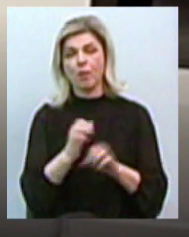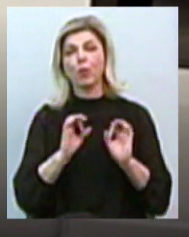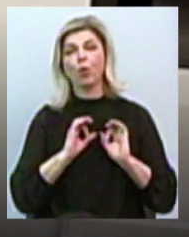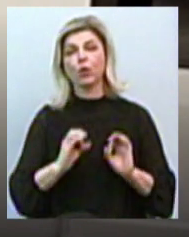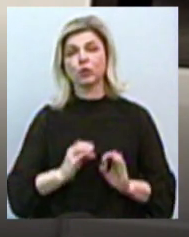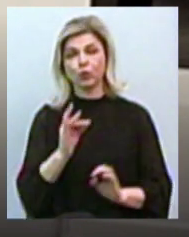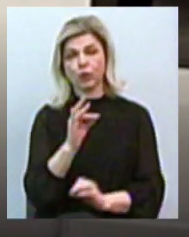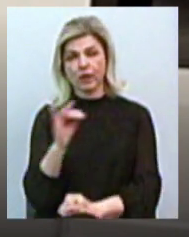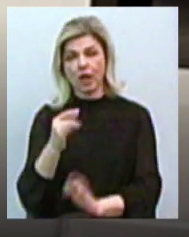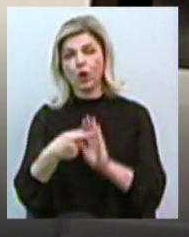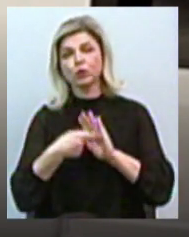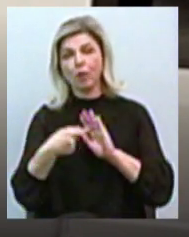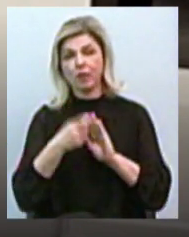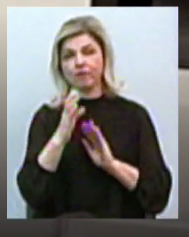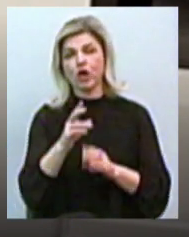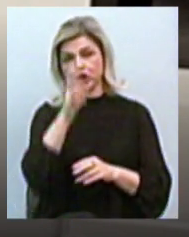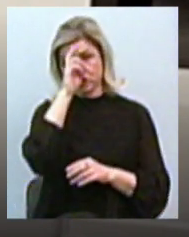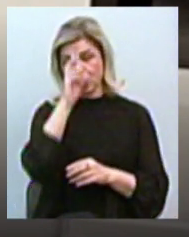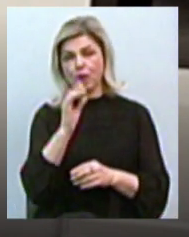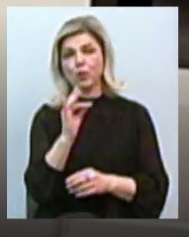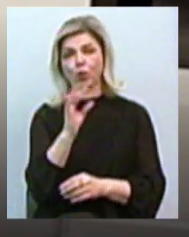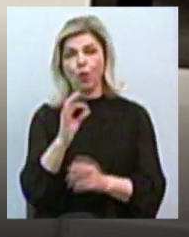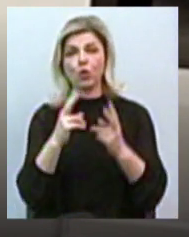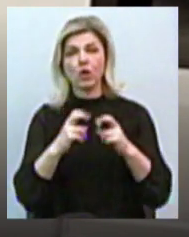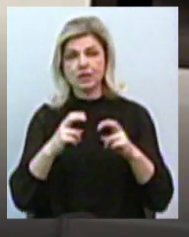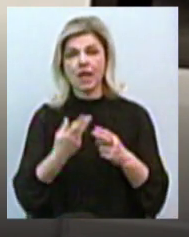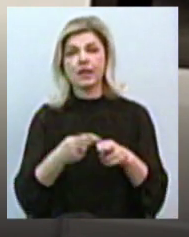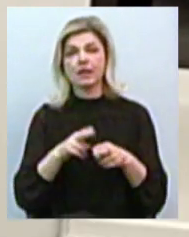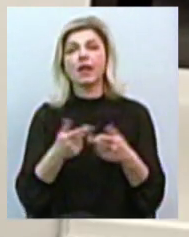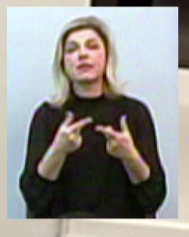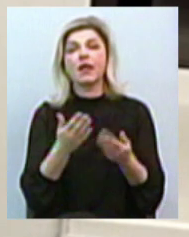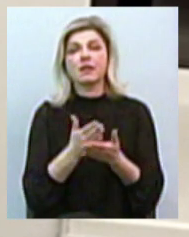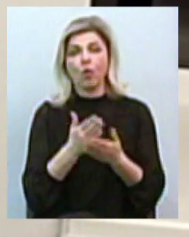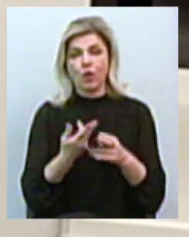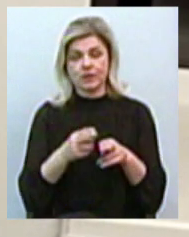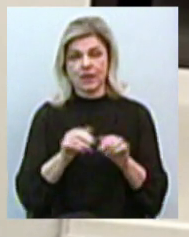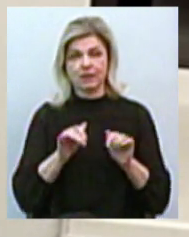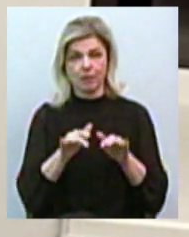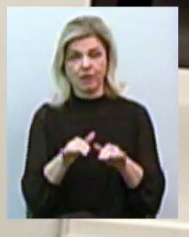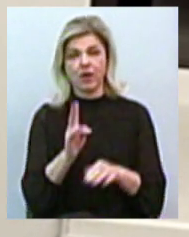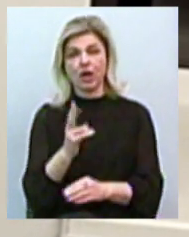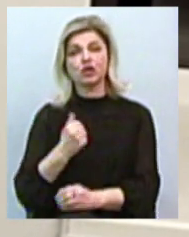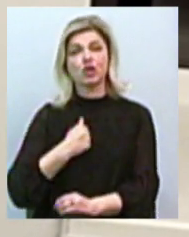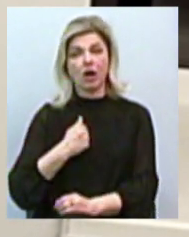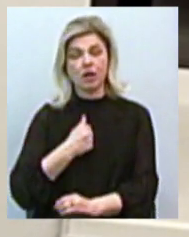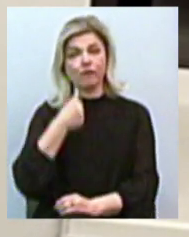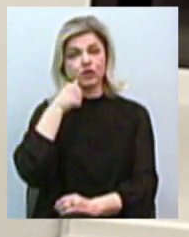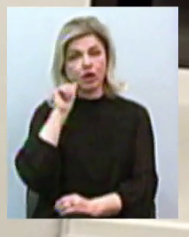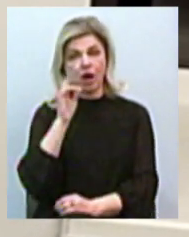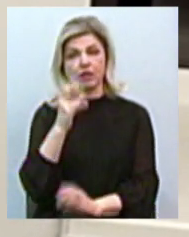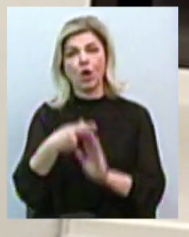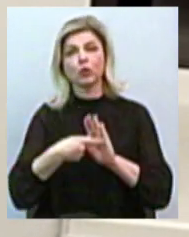допитають Державному бюро розслідування, де знаходиться ця справа. Це була домовленість із Білоусом? На велике жаль, вчора на допит